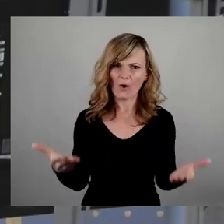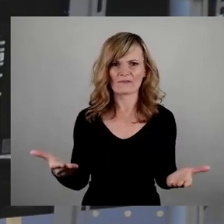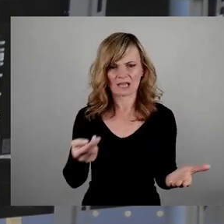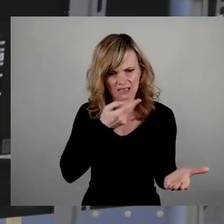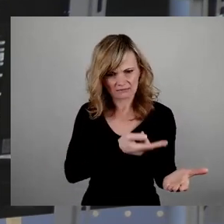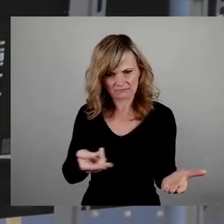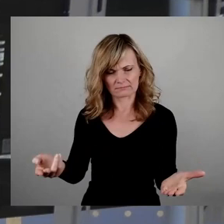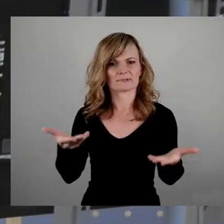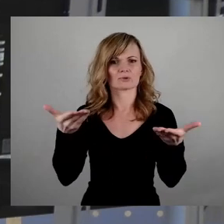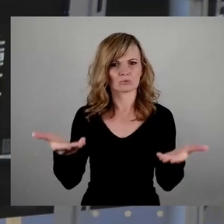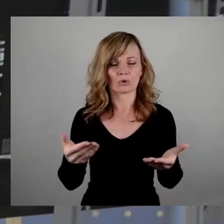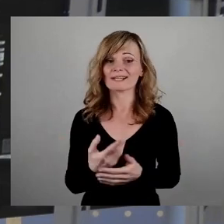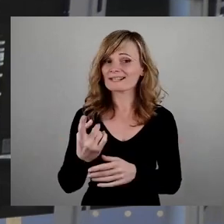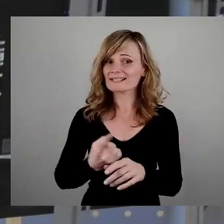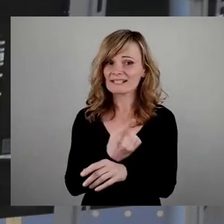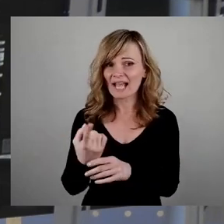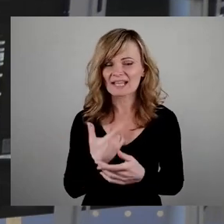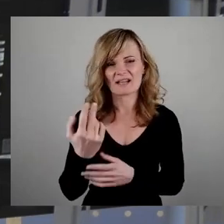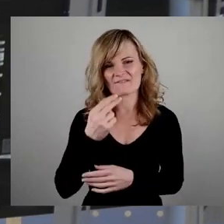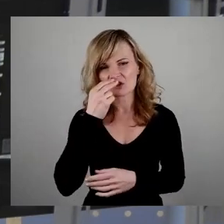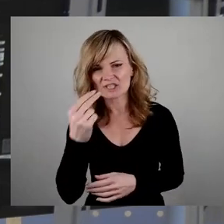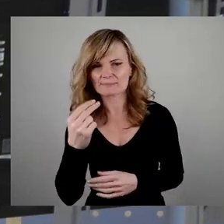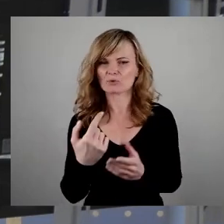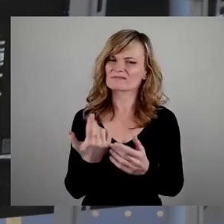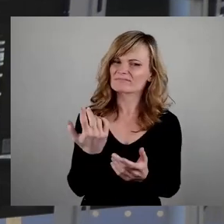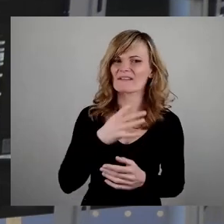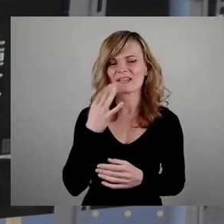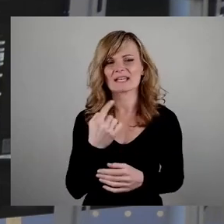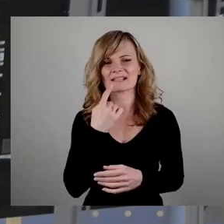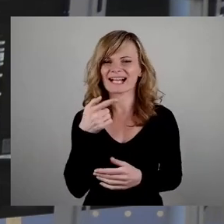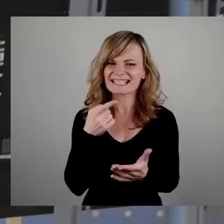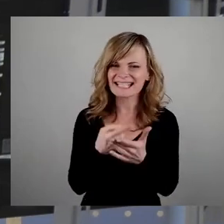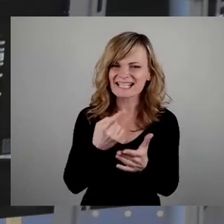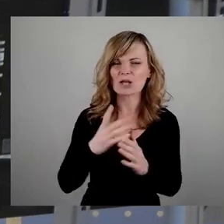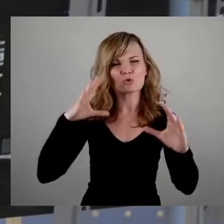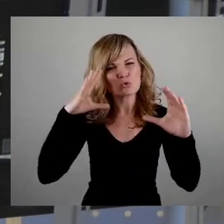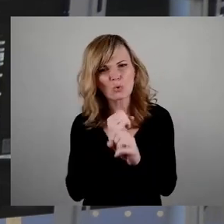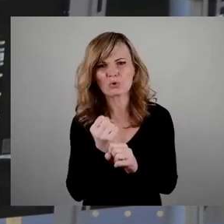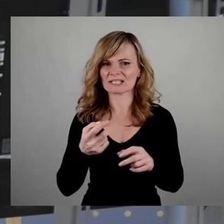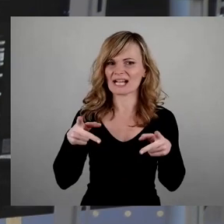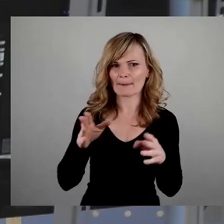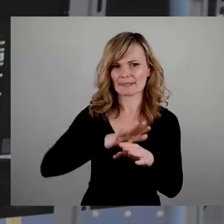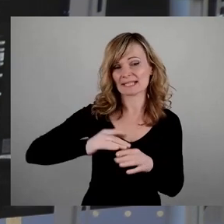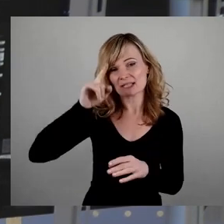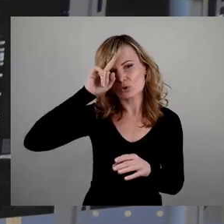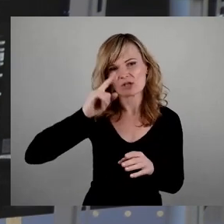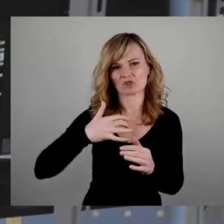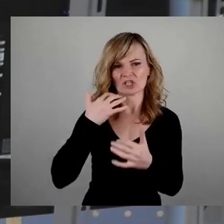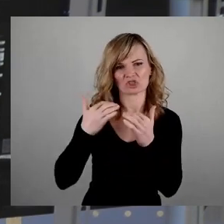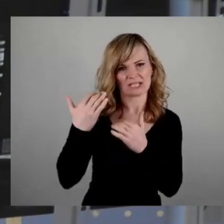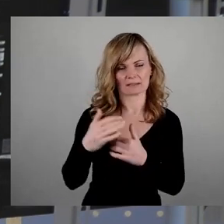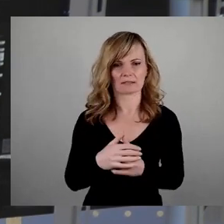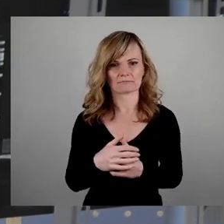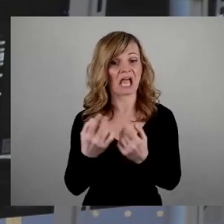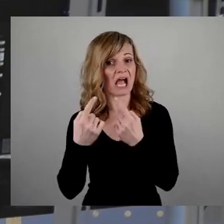Die Zeit des Faschismus bezeichnet viele als das dunkelste Kapitel deutscher Geschichte. Andere meinen,